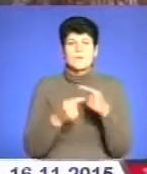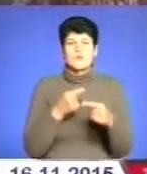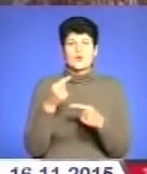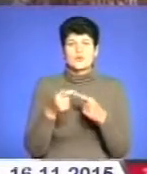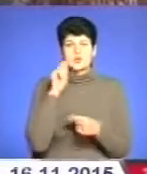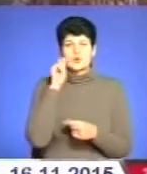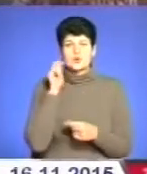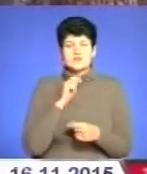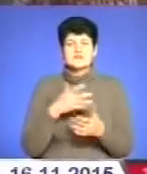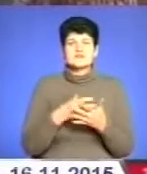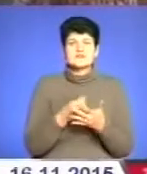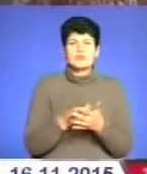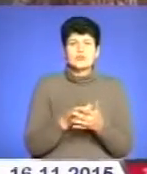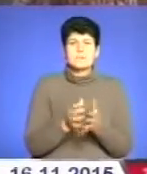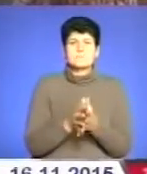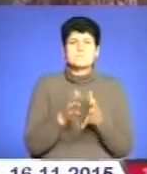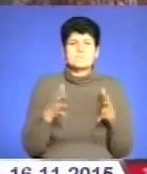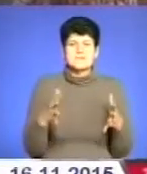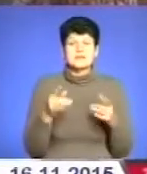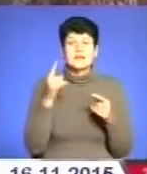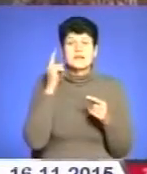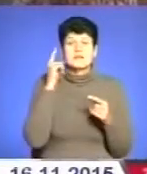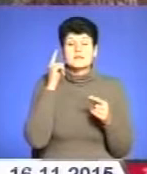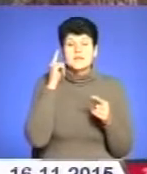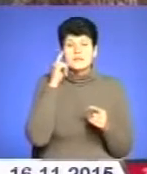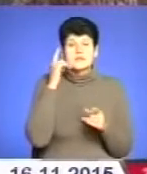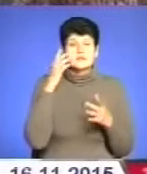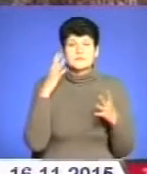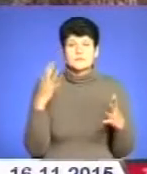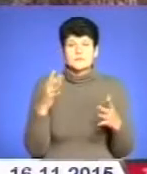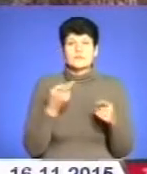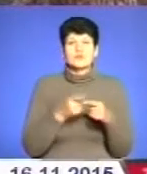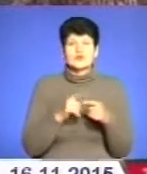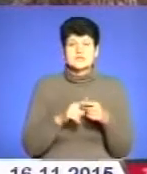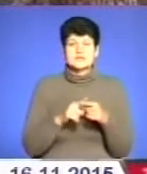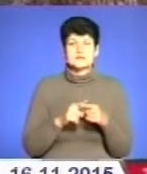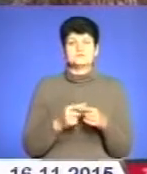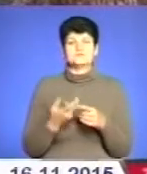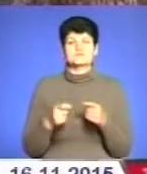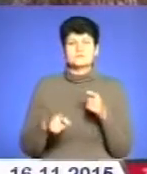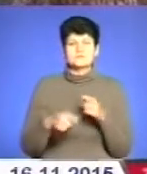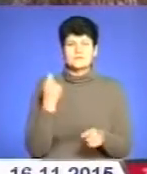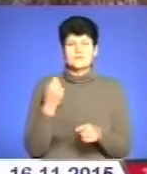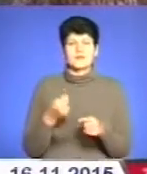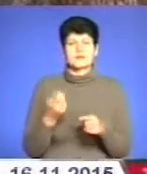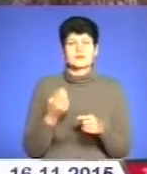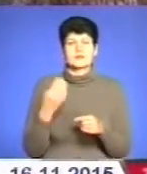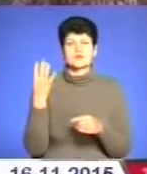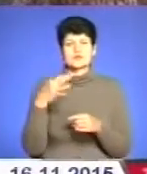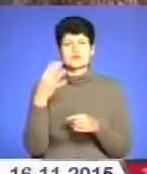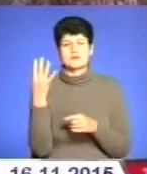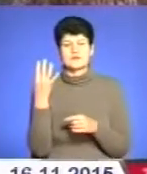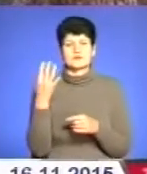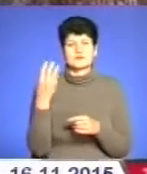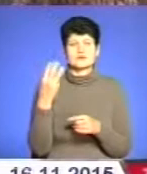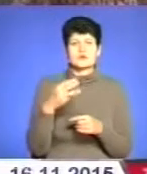в своїй переважній більшості навіть не здогадуються про цей злочин 44-51 років. А